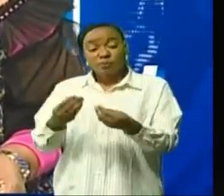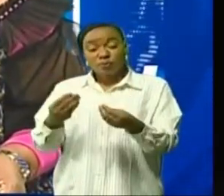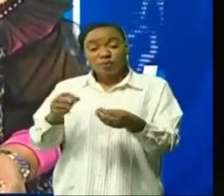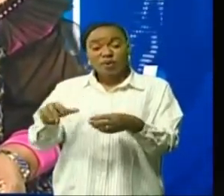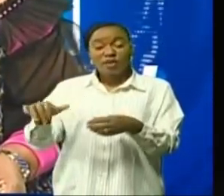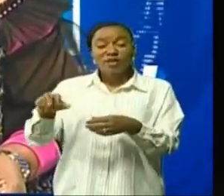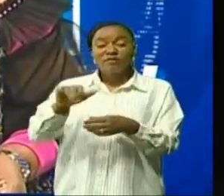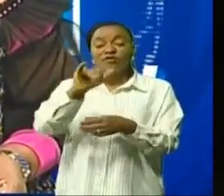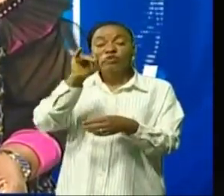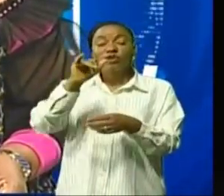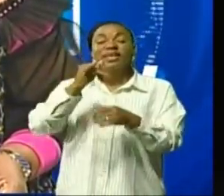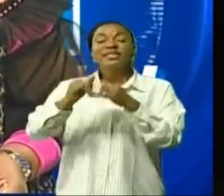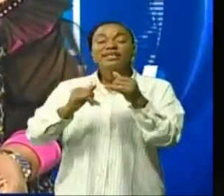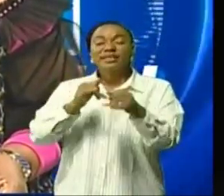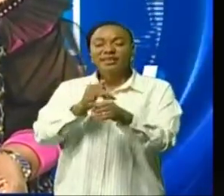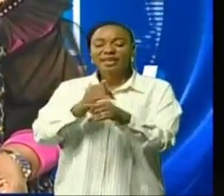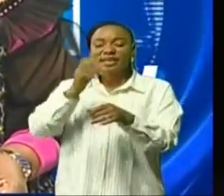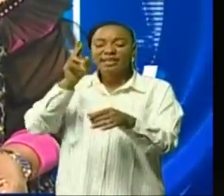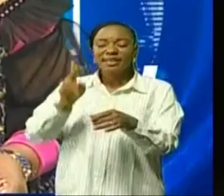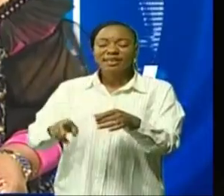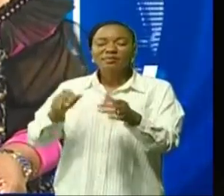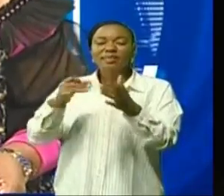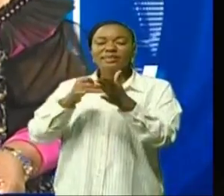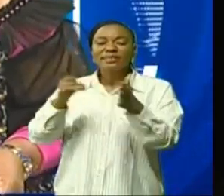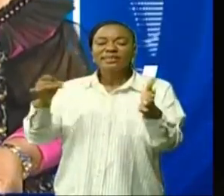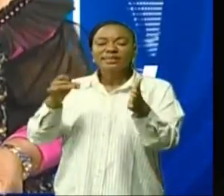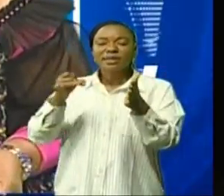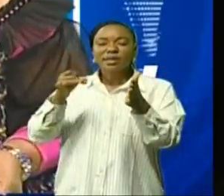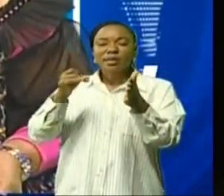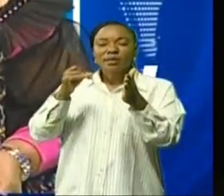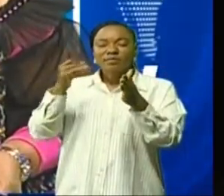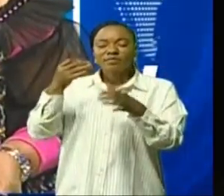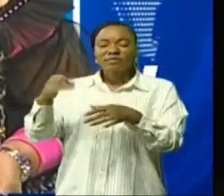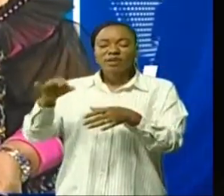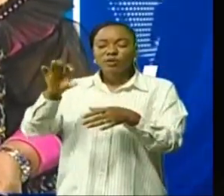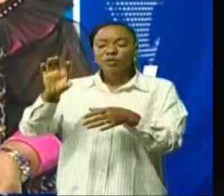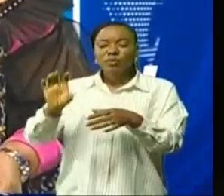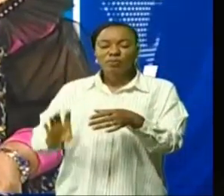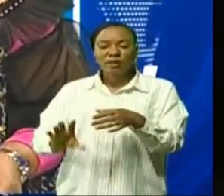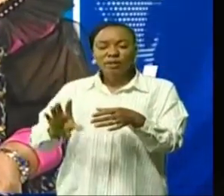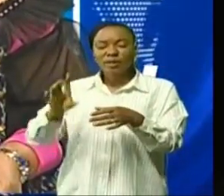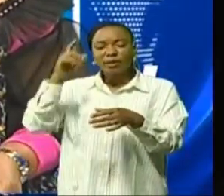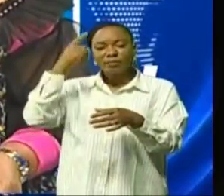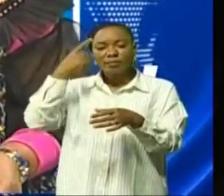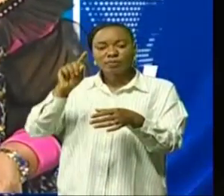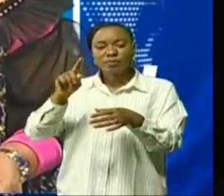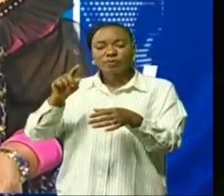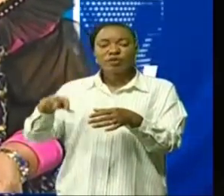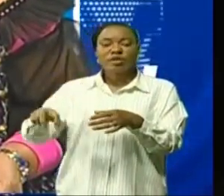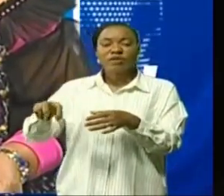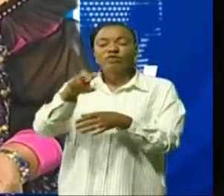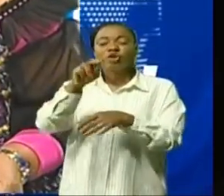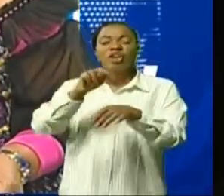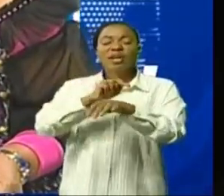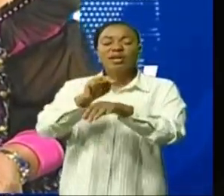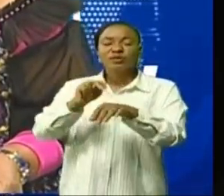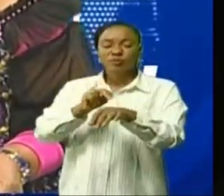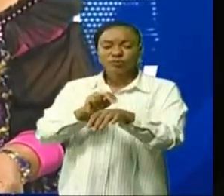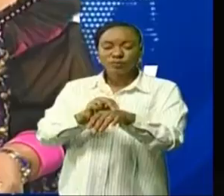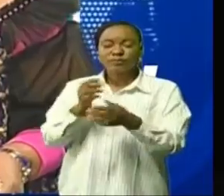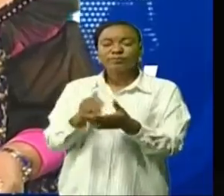vols internationaux. Et 2.727 francs congolais pour les vols nationaux.